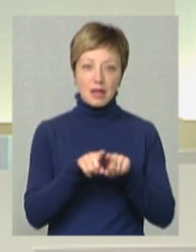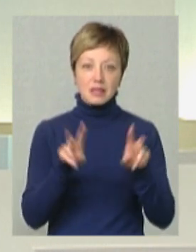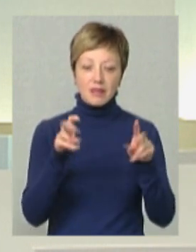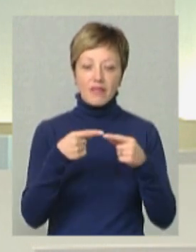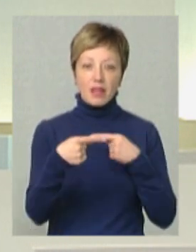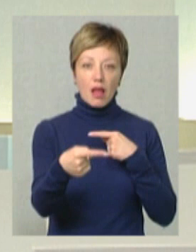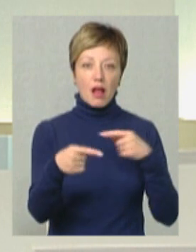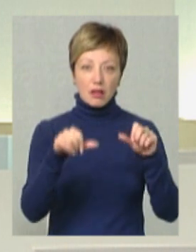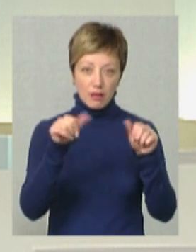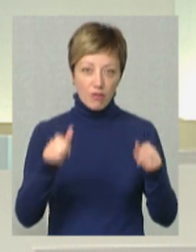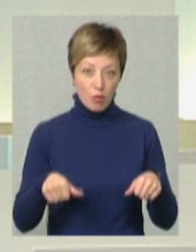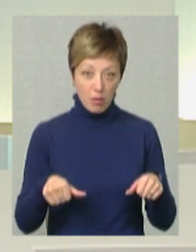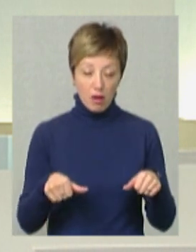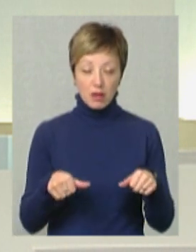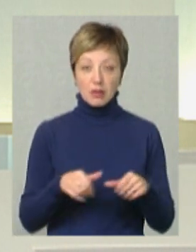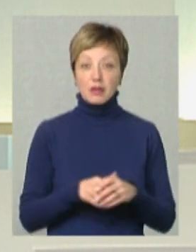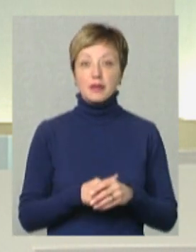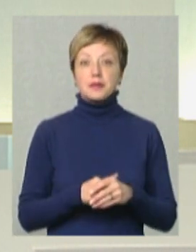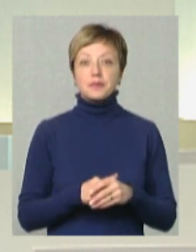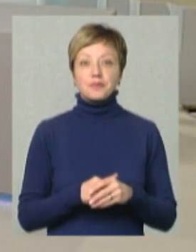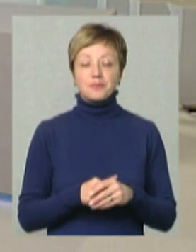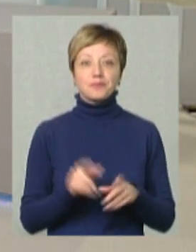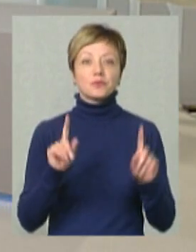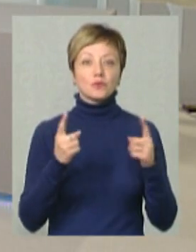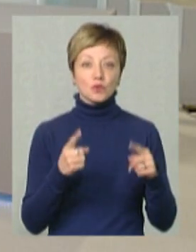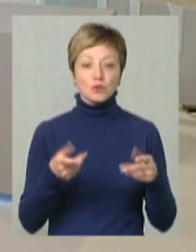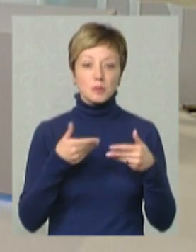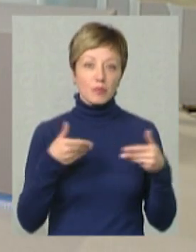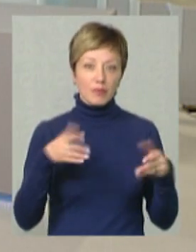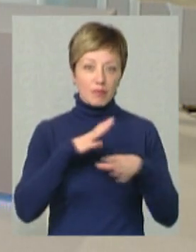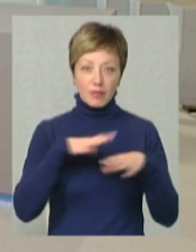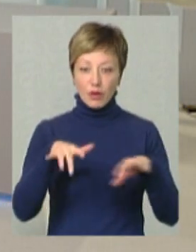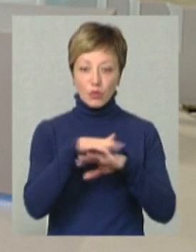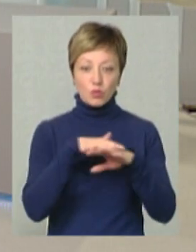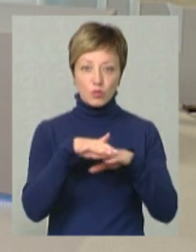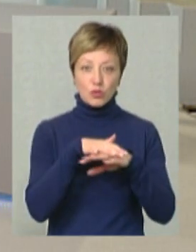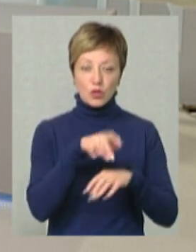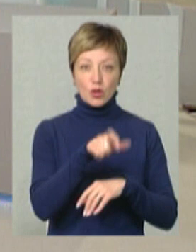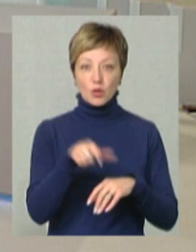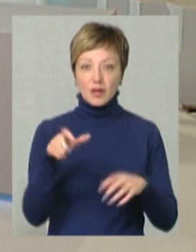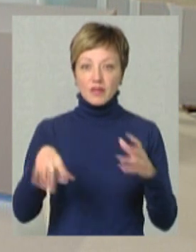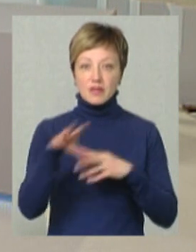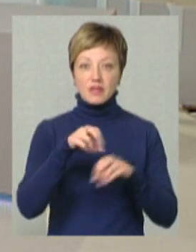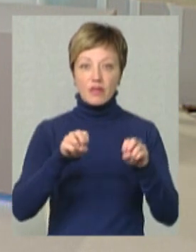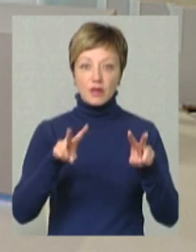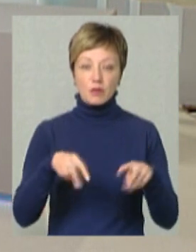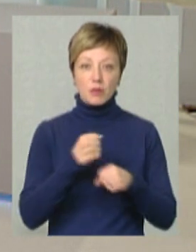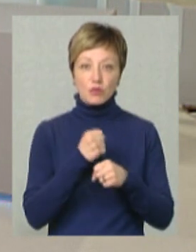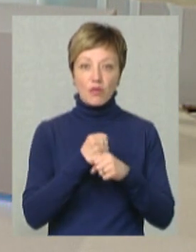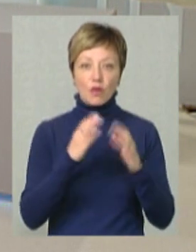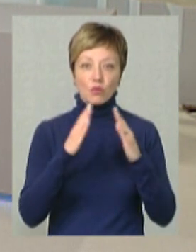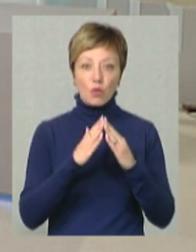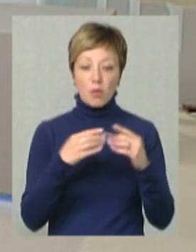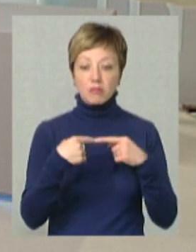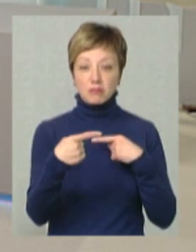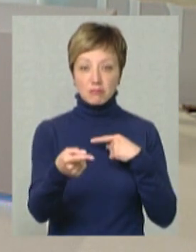віддалений формат. Тому що ми уникали скупчення людей, майже всі фахівці працювали з дому і